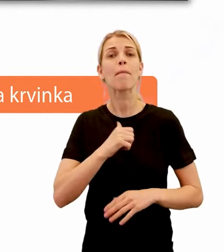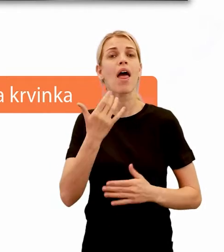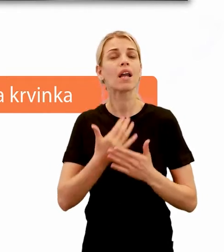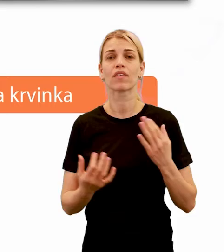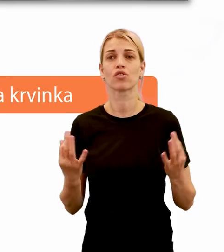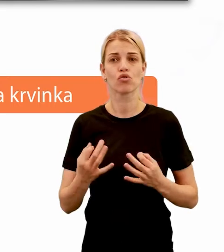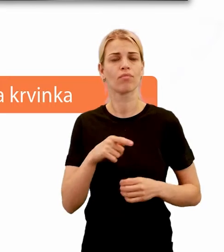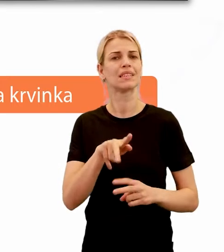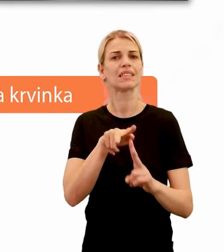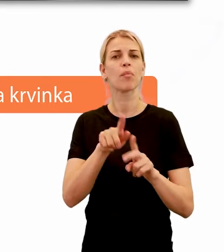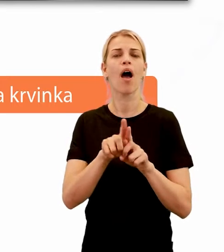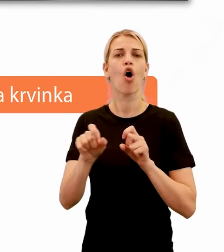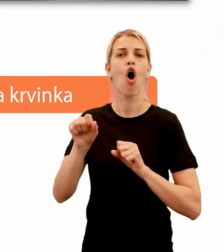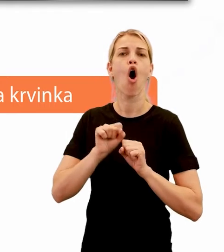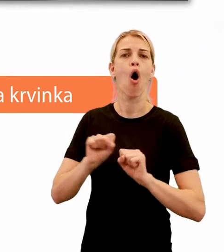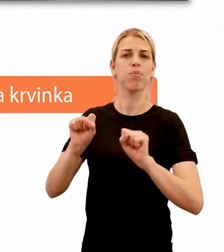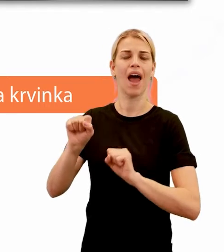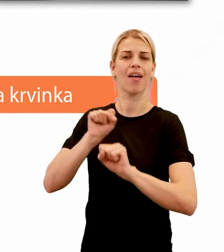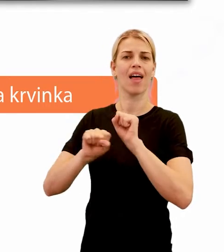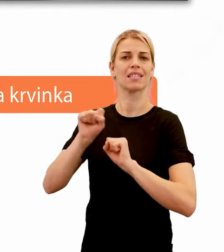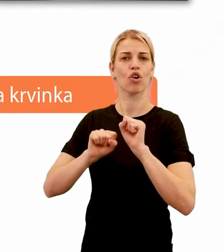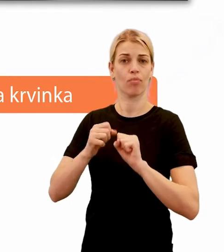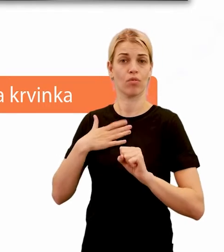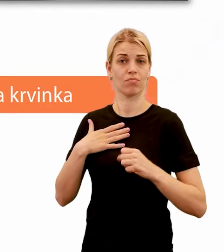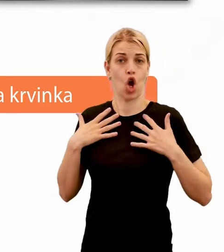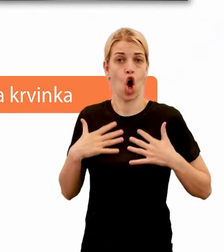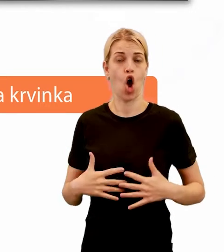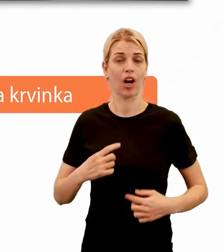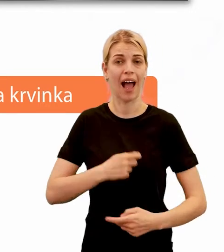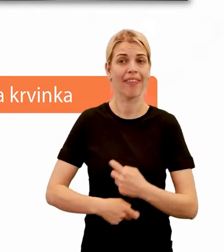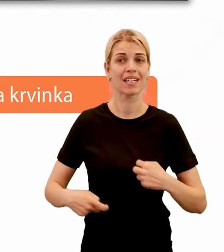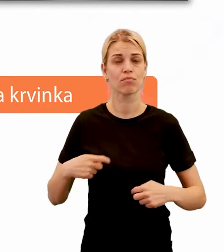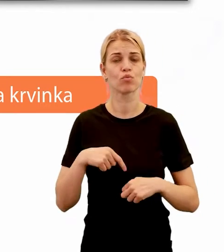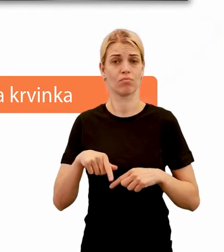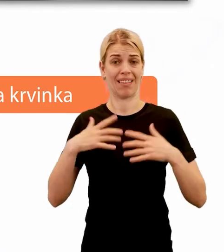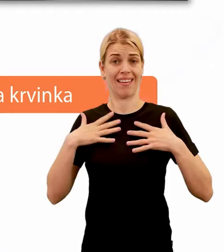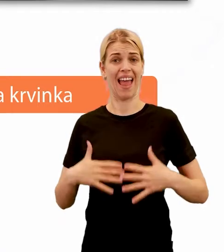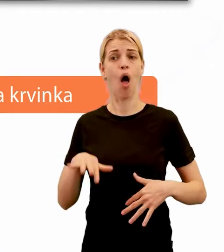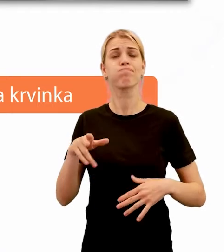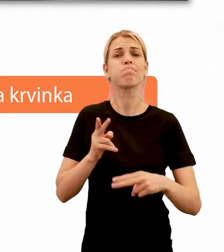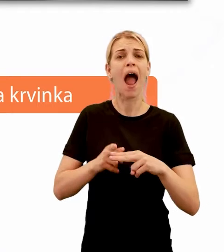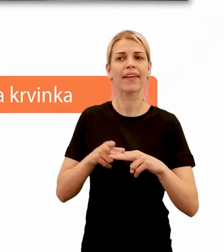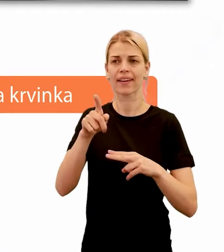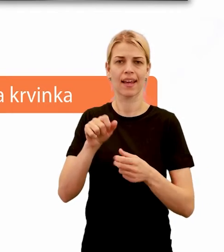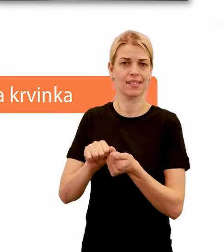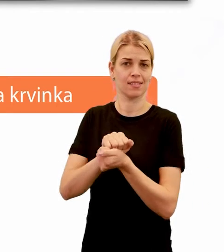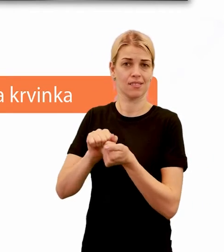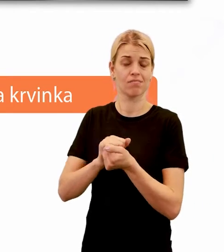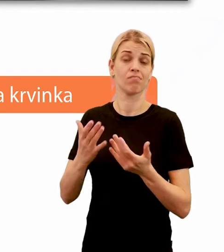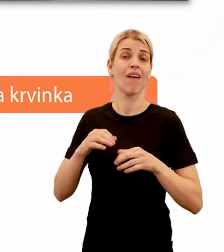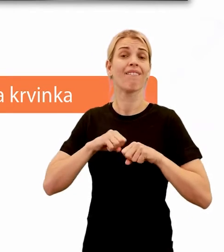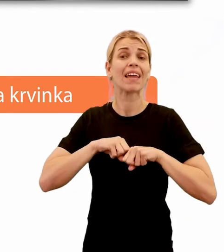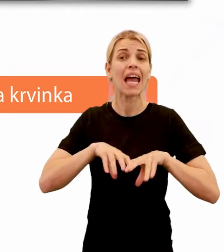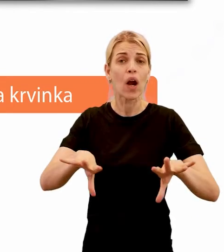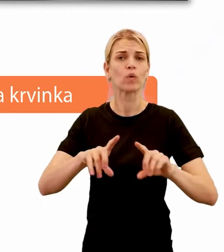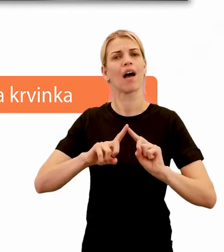zabezpečujú obranný schopnosť nášho organizmu. Likvidujú v tele rôzne baktérie, vírusy, ale